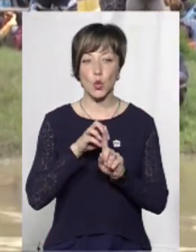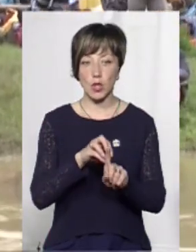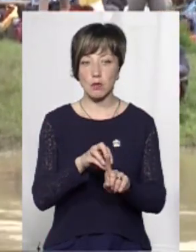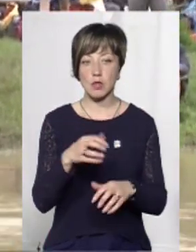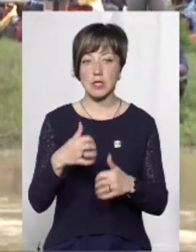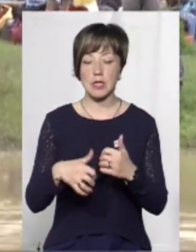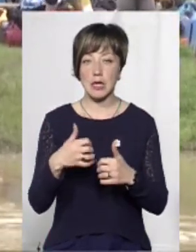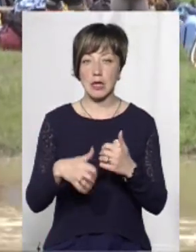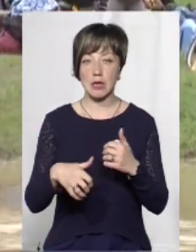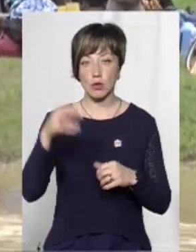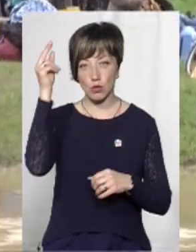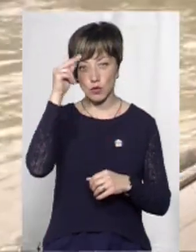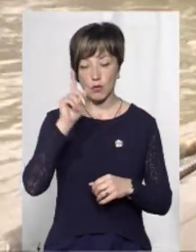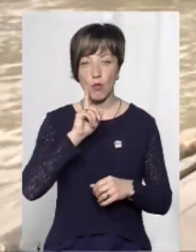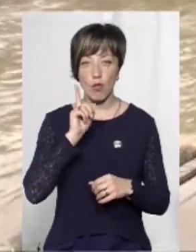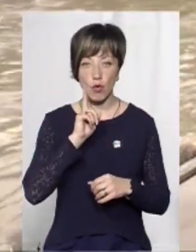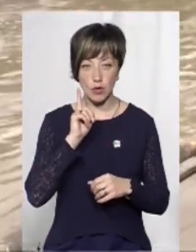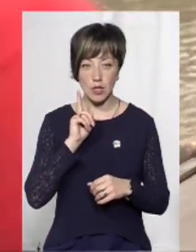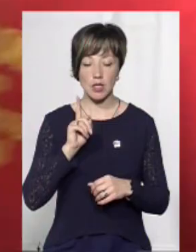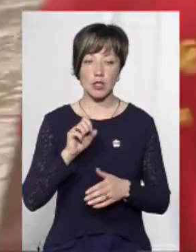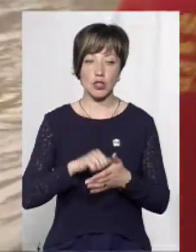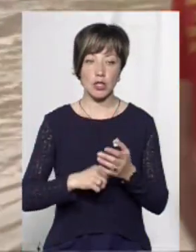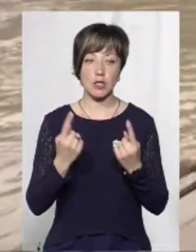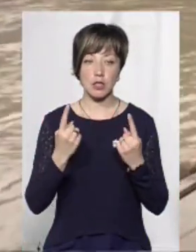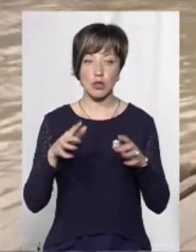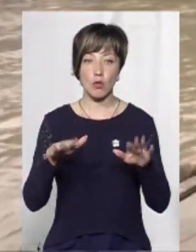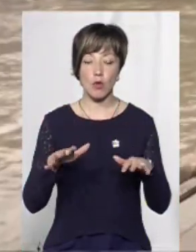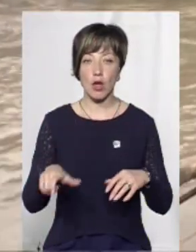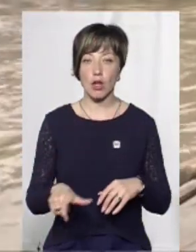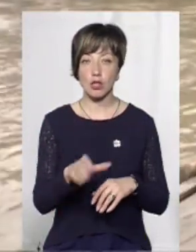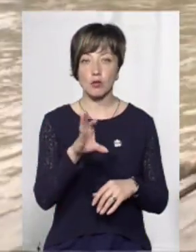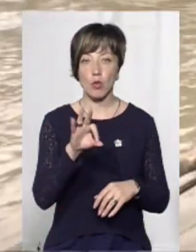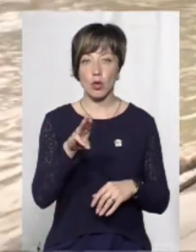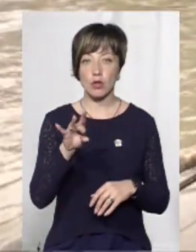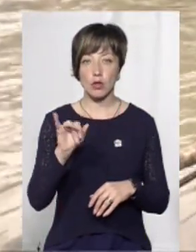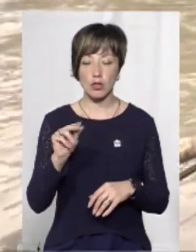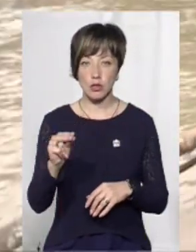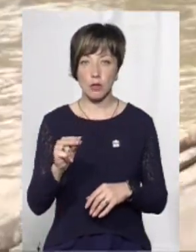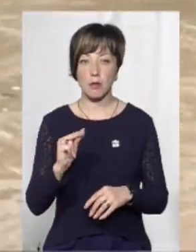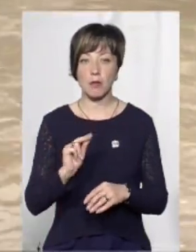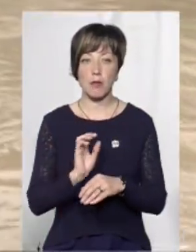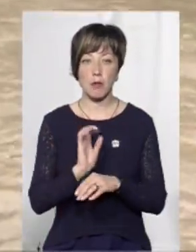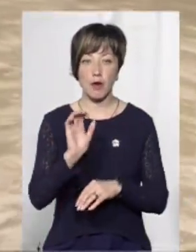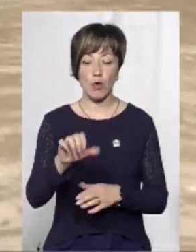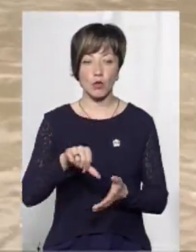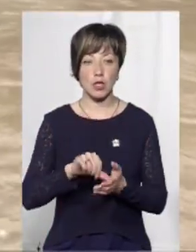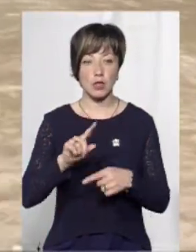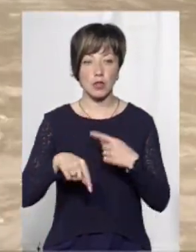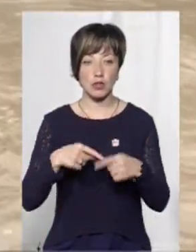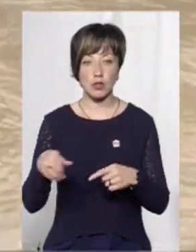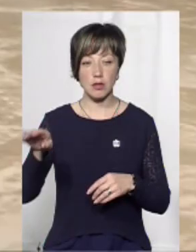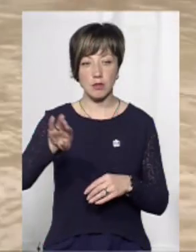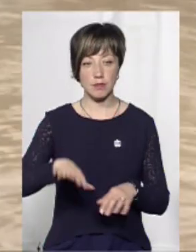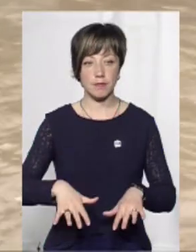учнівської молоді. І через значні опади річка Смодріч, якою переправлялися учасники на іншу сторону,